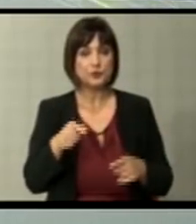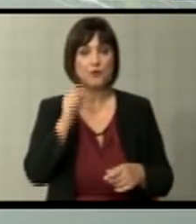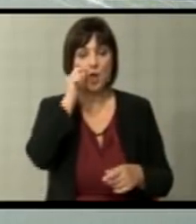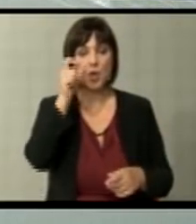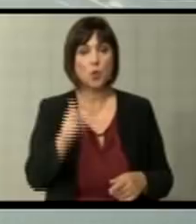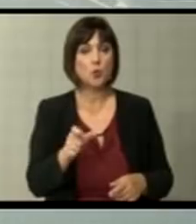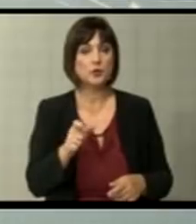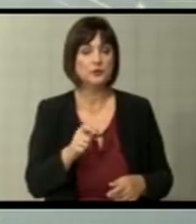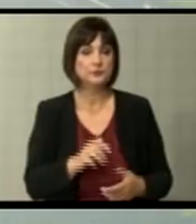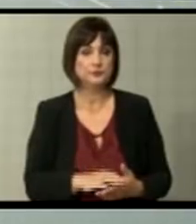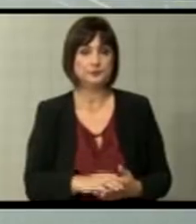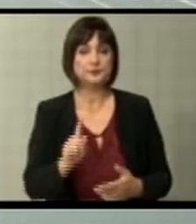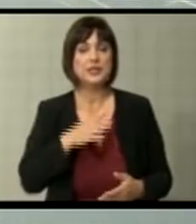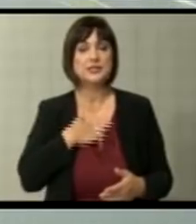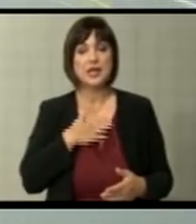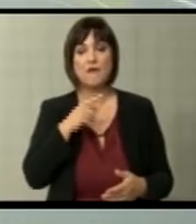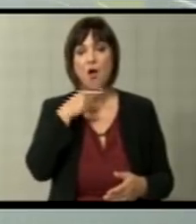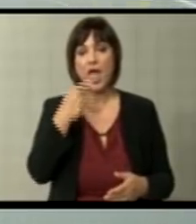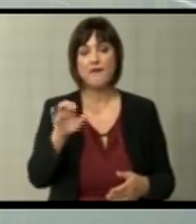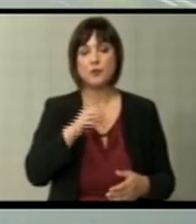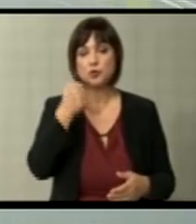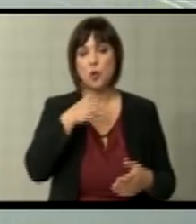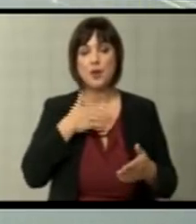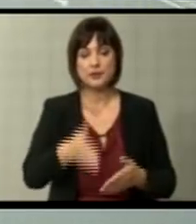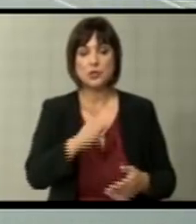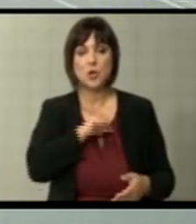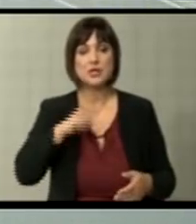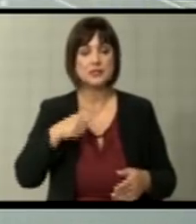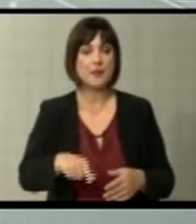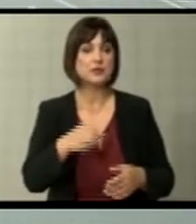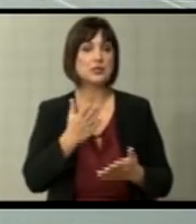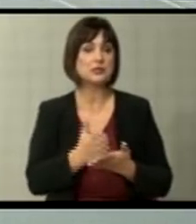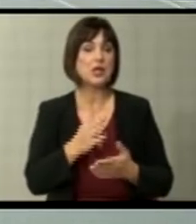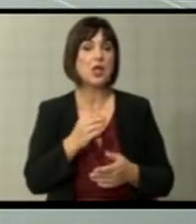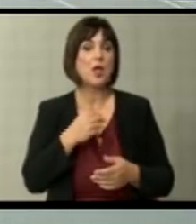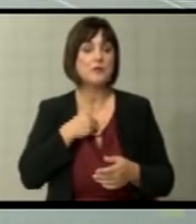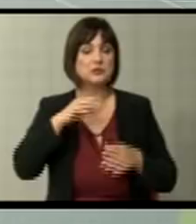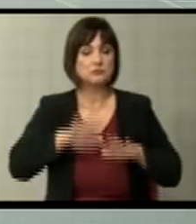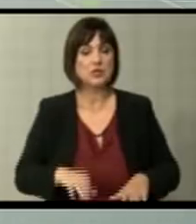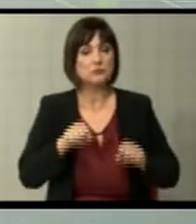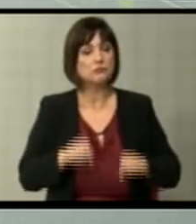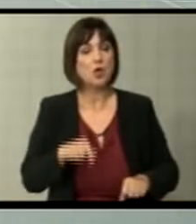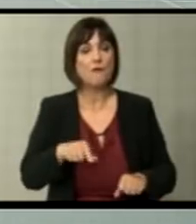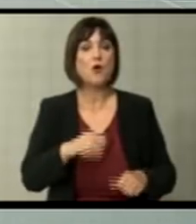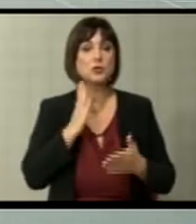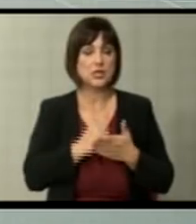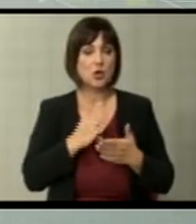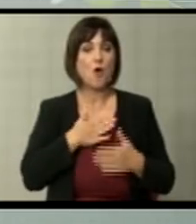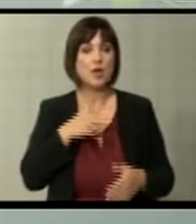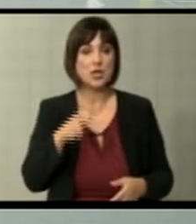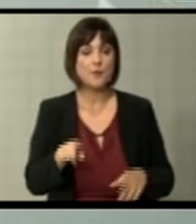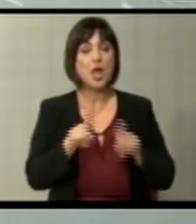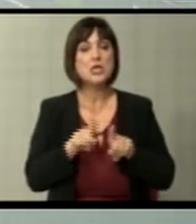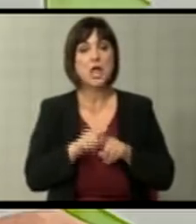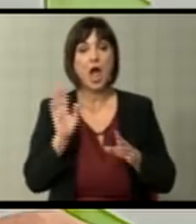не не сакаат во Европа, па што ние бараме тамо? Падайте овде сами да си садиме корења. Во секој случај тоа ќе го има. Меѓуто,